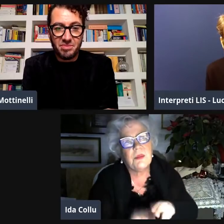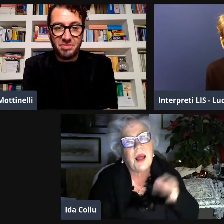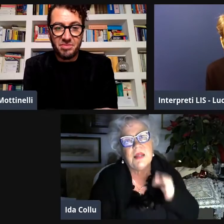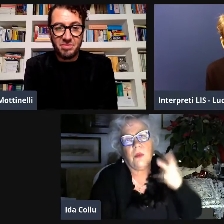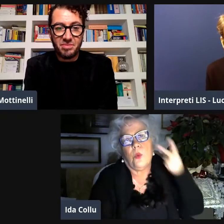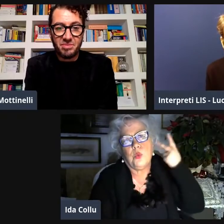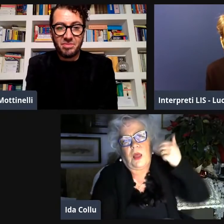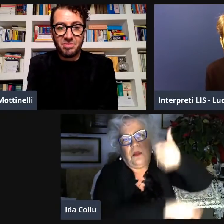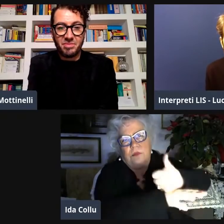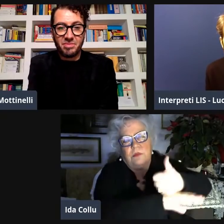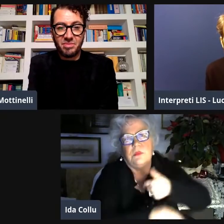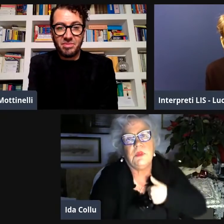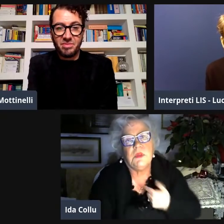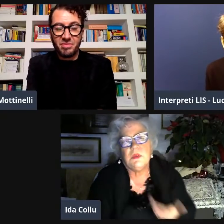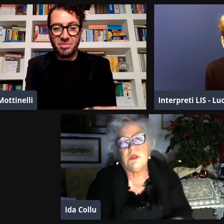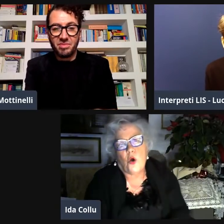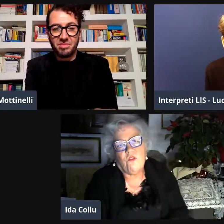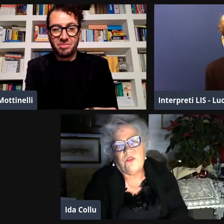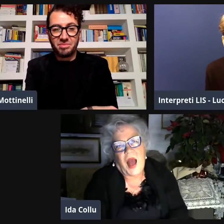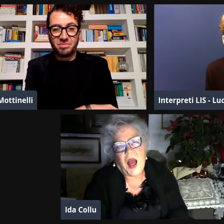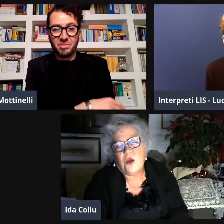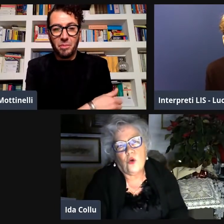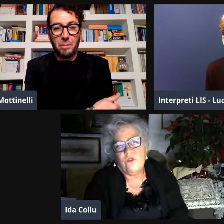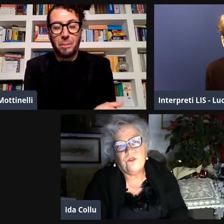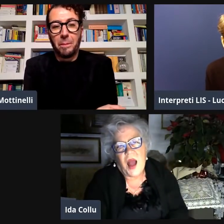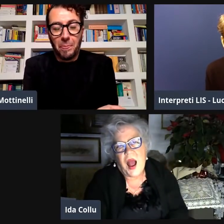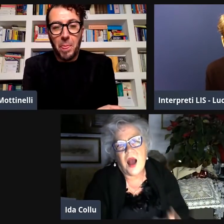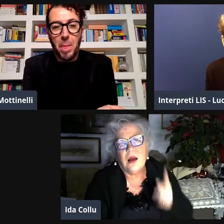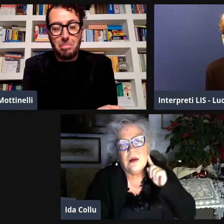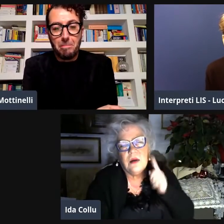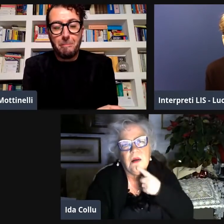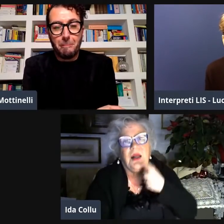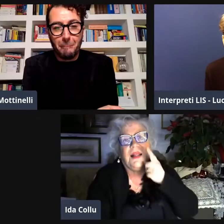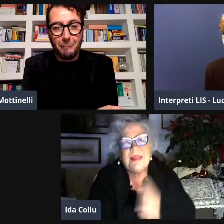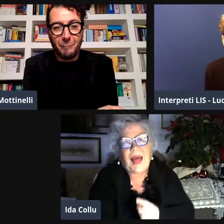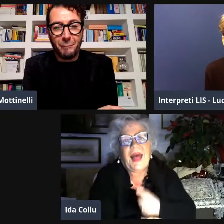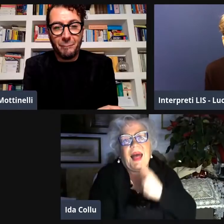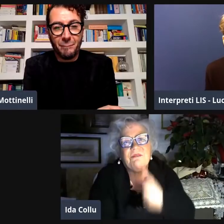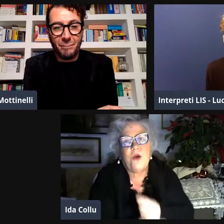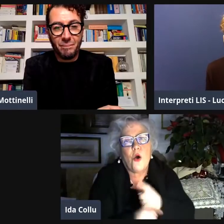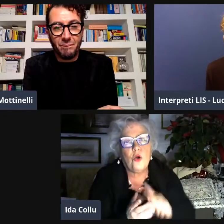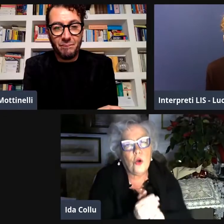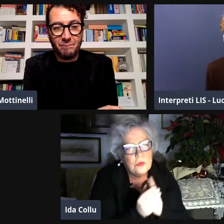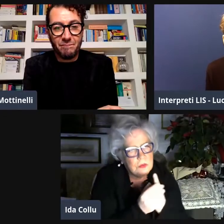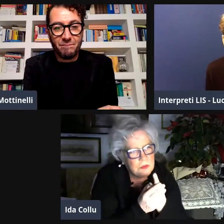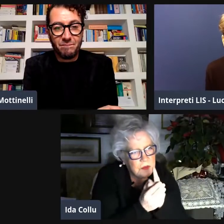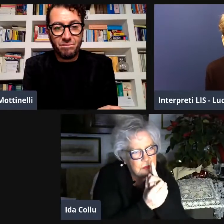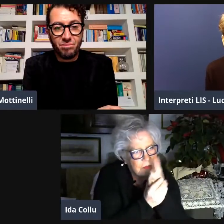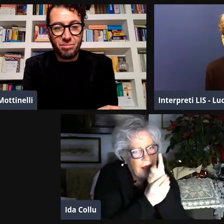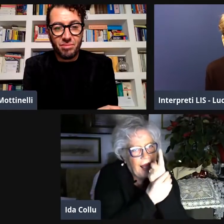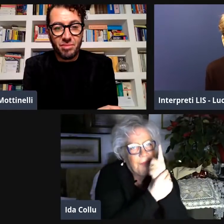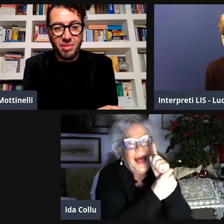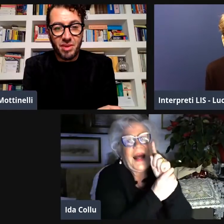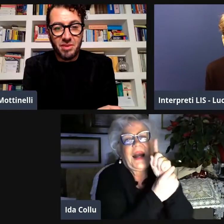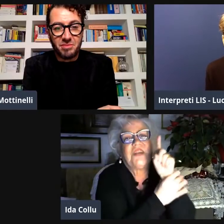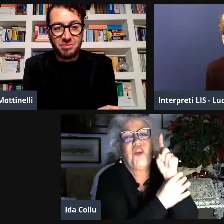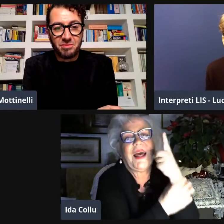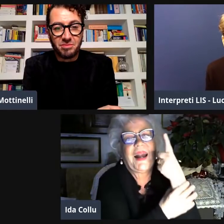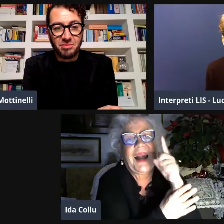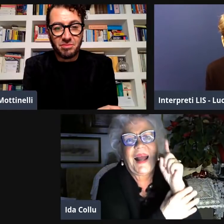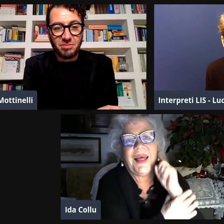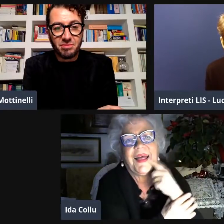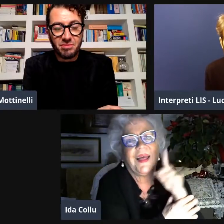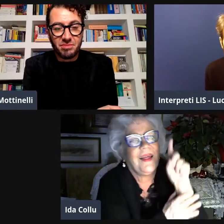veramente veramente però rimaneva una persona udente al comando e questa cosa non mi andava bene i sordi dovevano